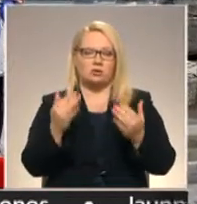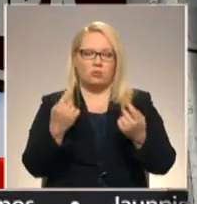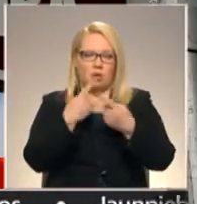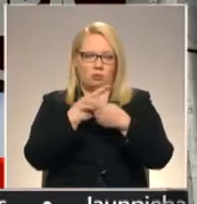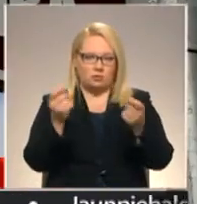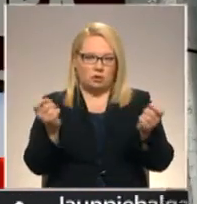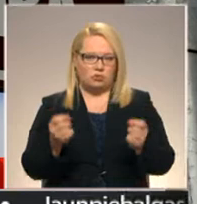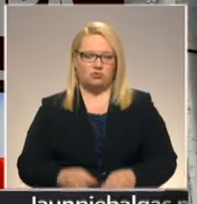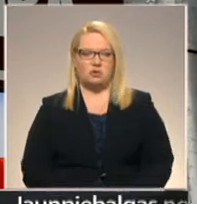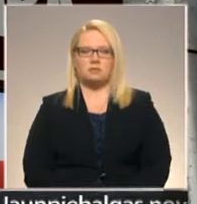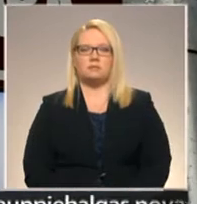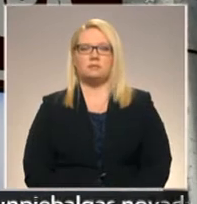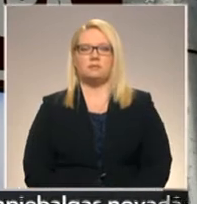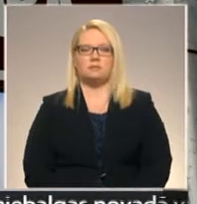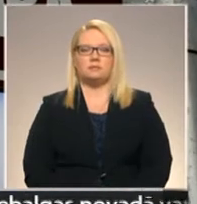paziņošanas.